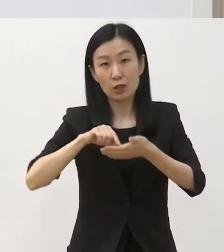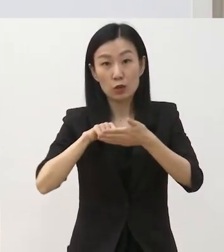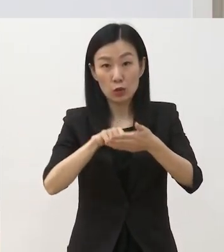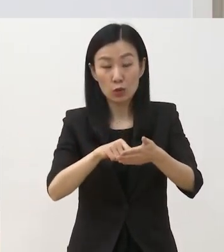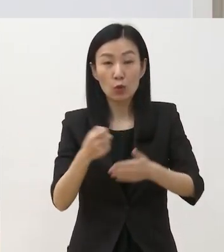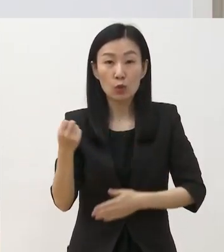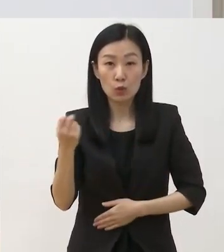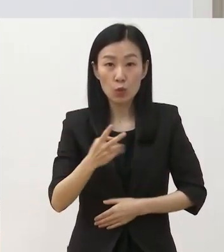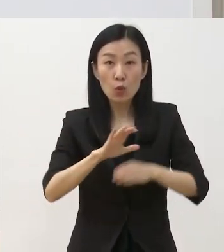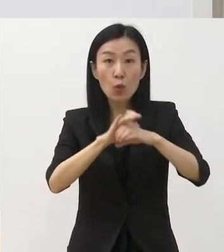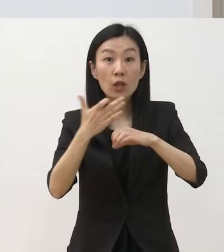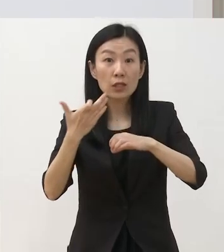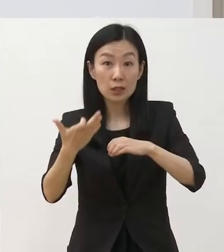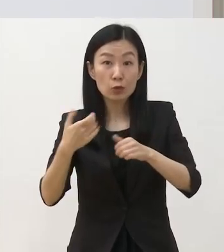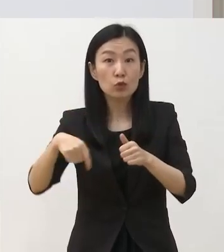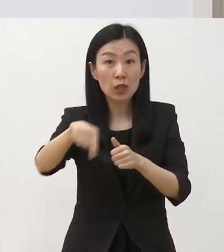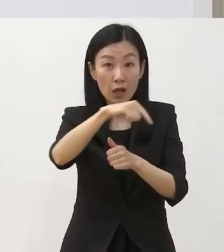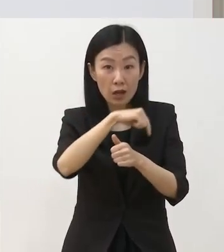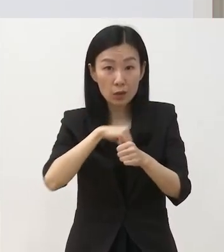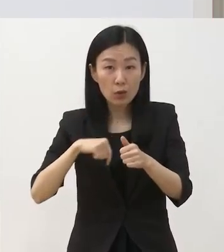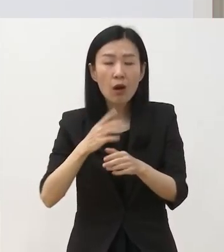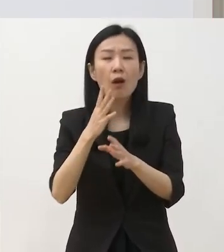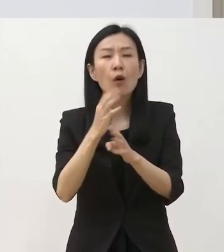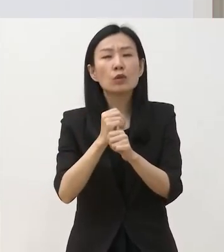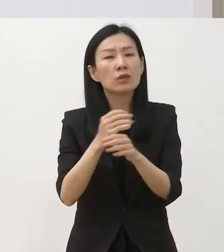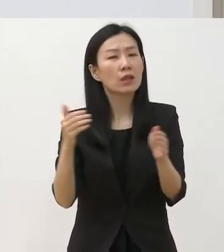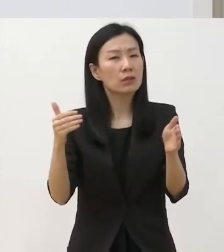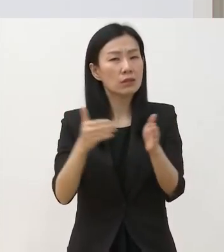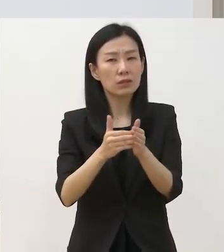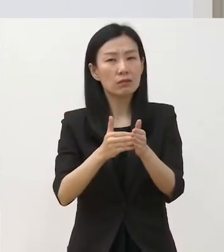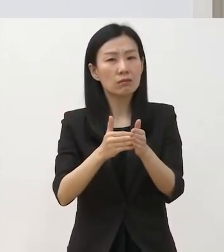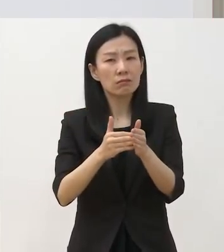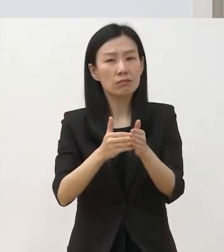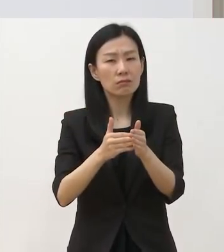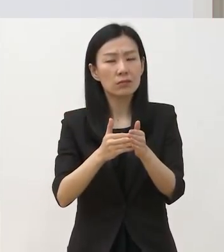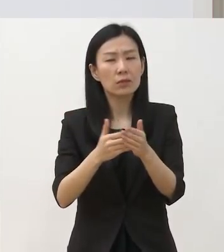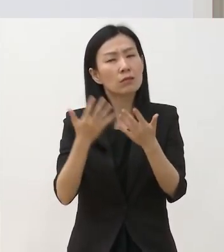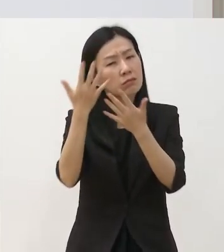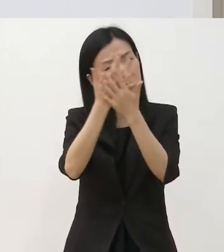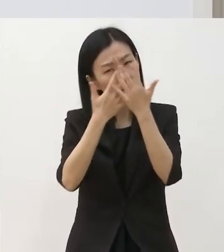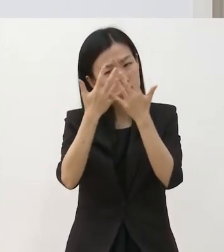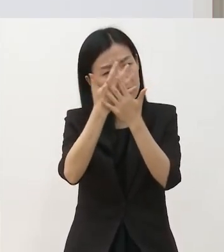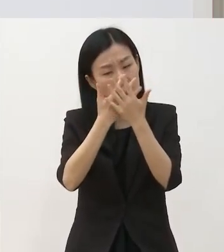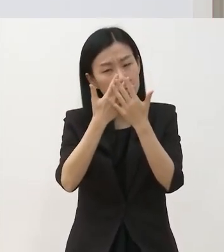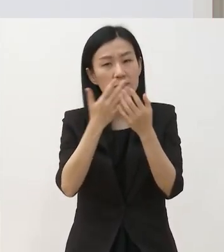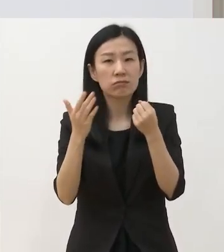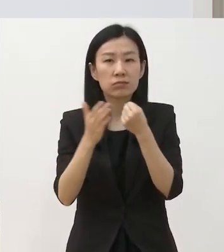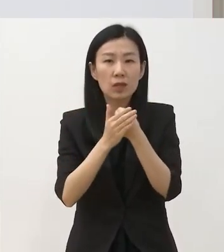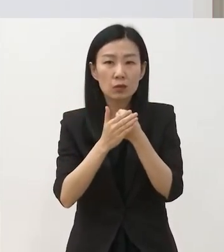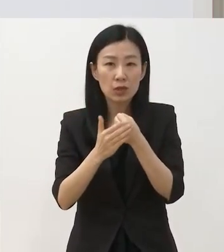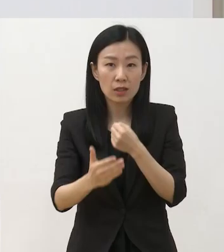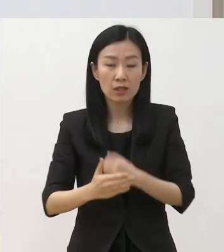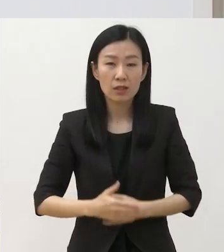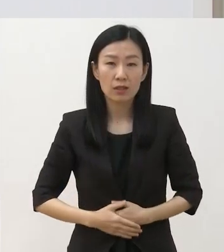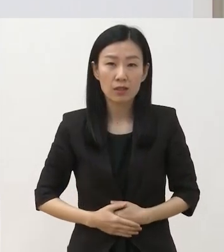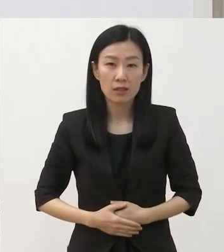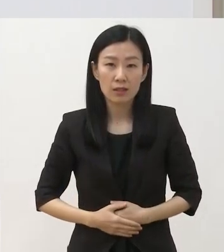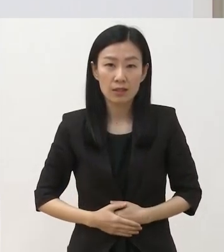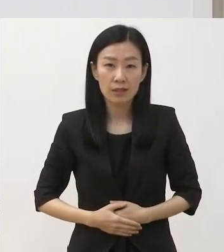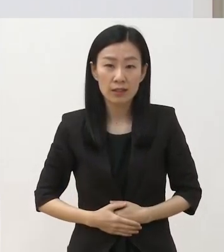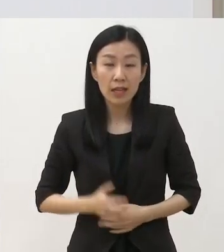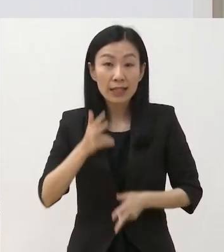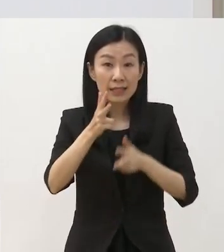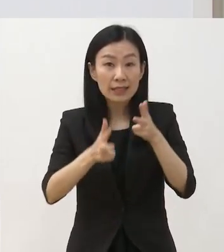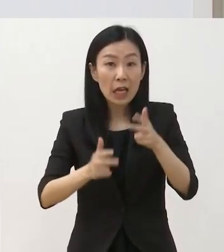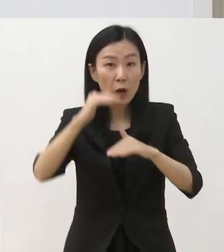코로나19 상황도 언제 끝날지 예측하기 힘들어서 아주 혁신적인 사업 내용을